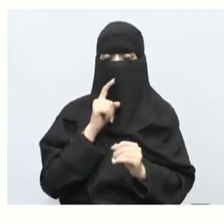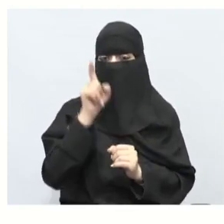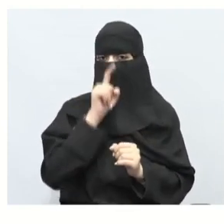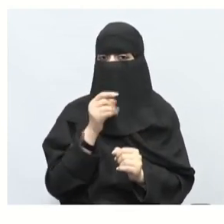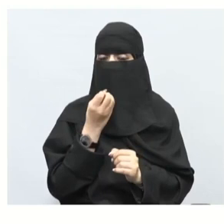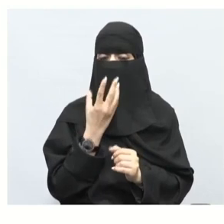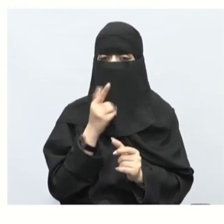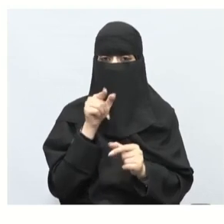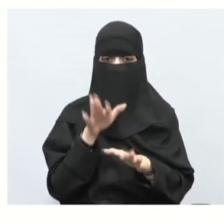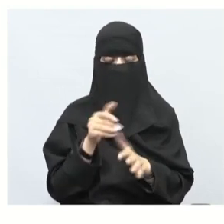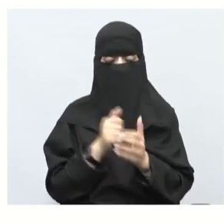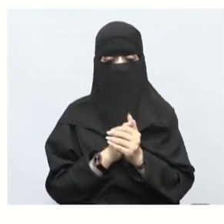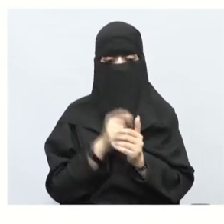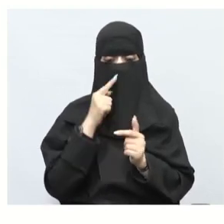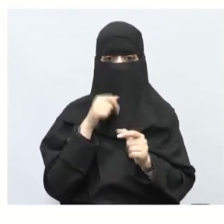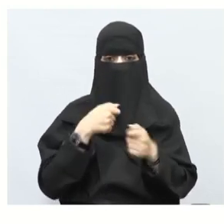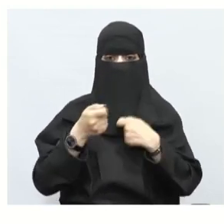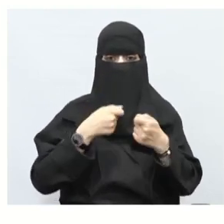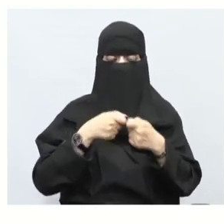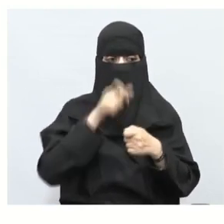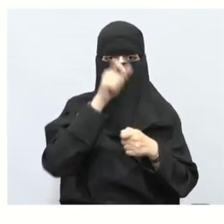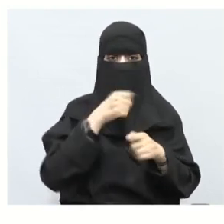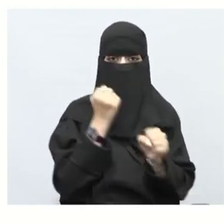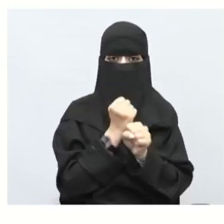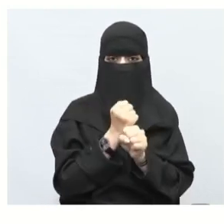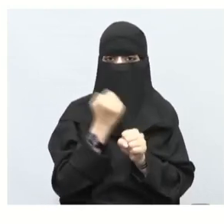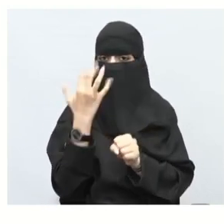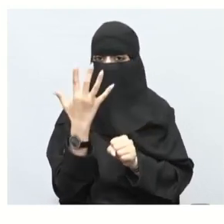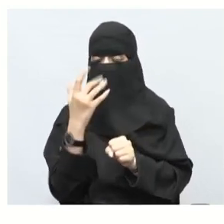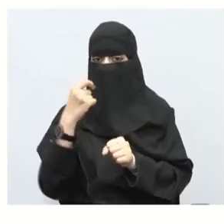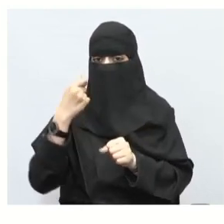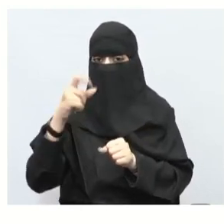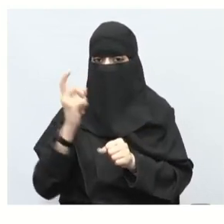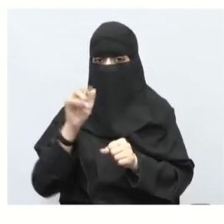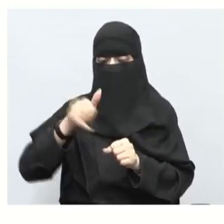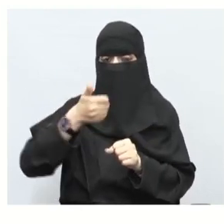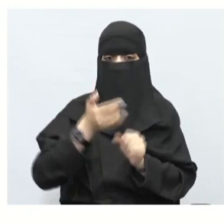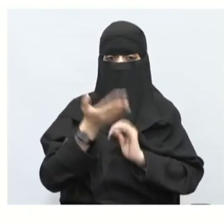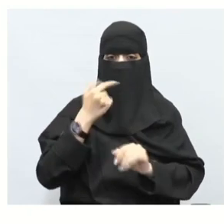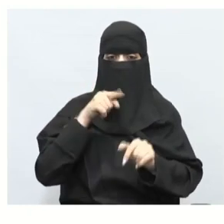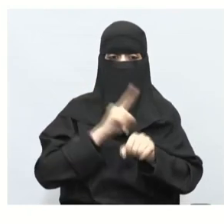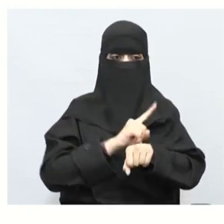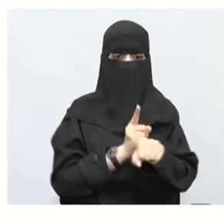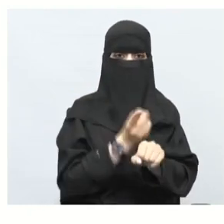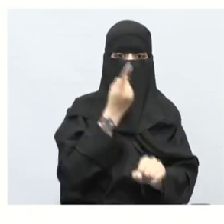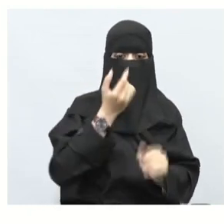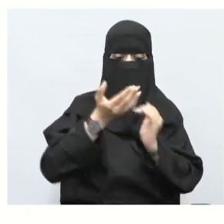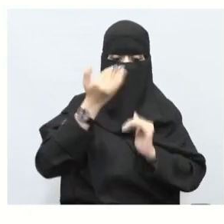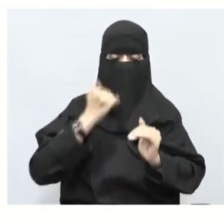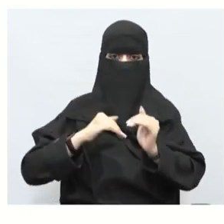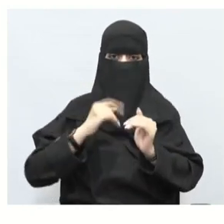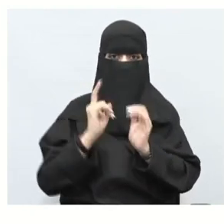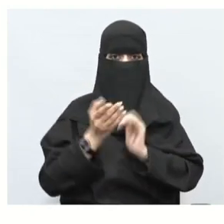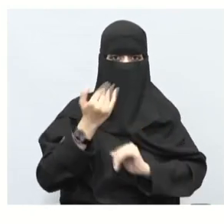جدا ورايع يقول يا تقاضى عامل خمسة ريالات عن كل ساعة عمل قبل الظهر وثمانية ريالات عن كل ساعة